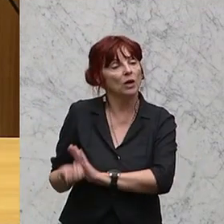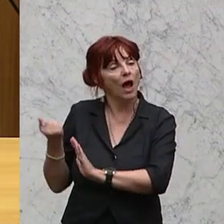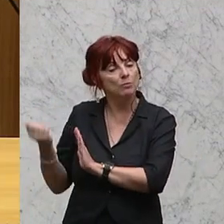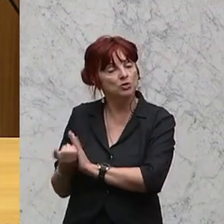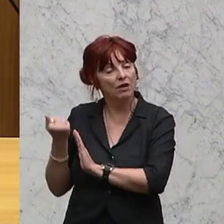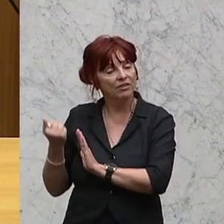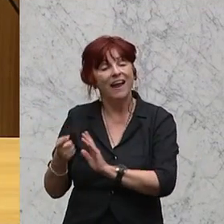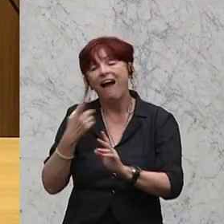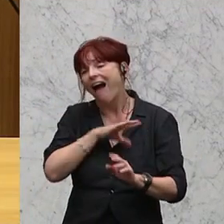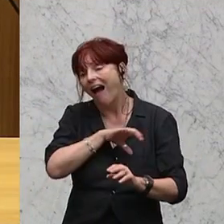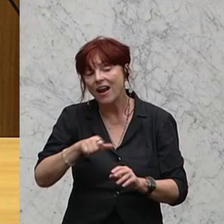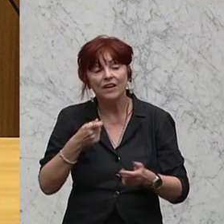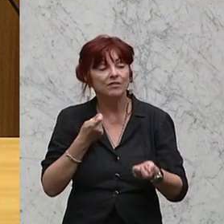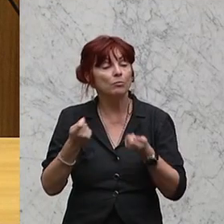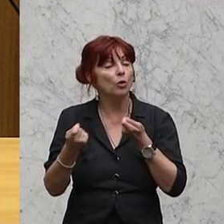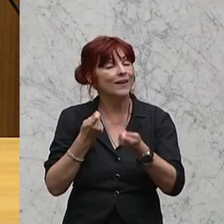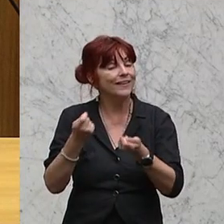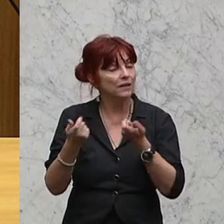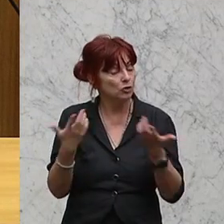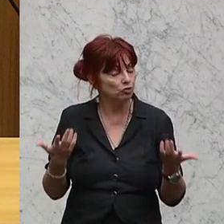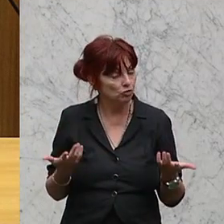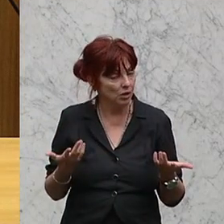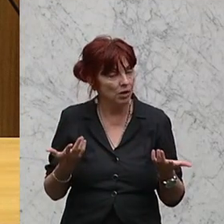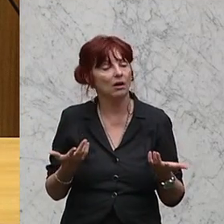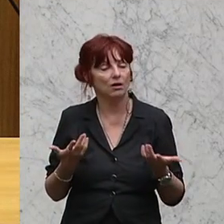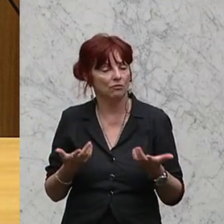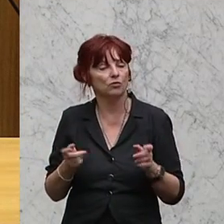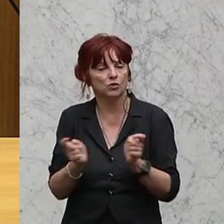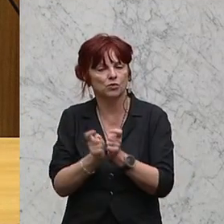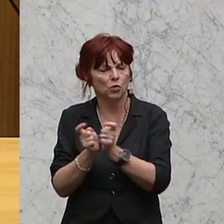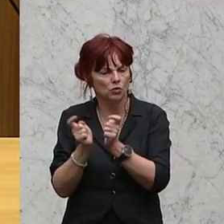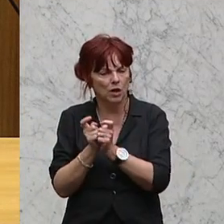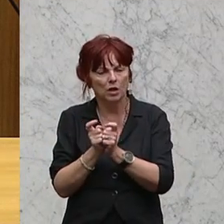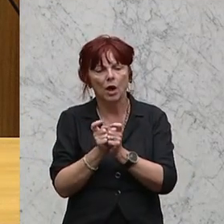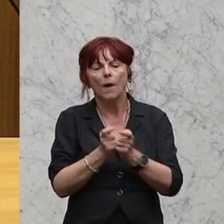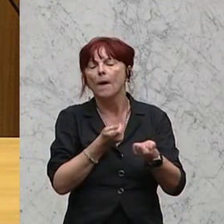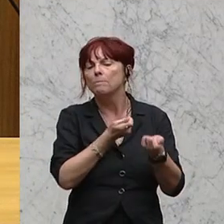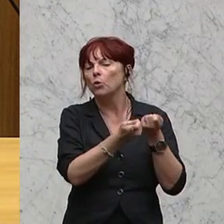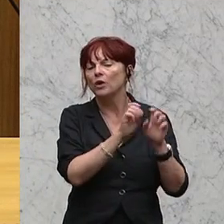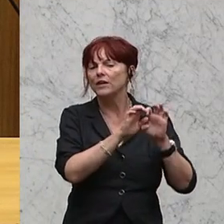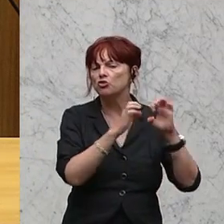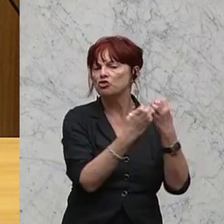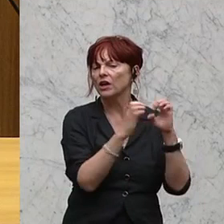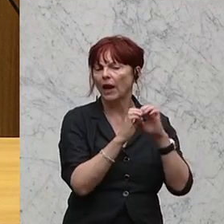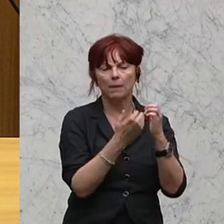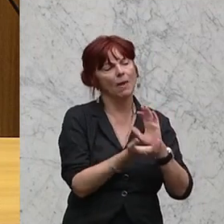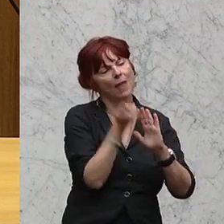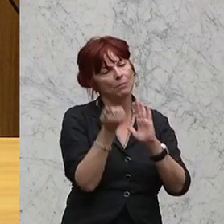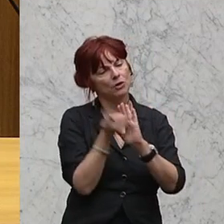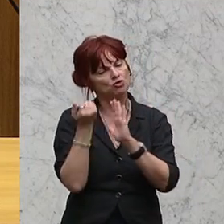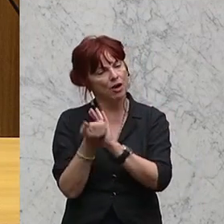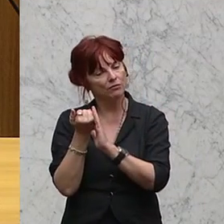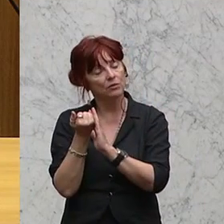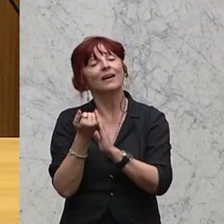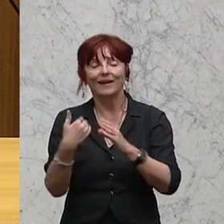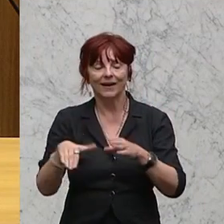politische Funktionen, der Kollegien, politische Gremien, all das wollen wir abschaffen und stattdessen